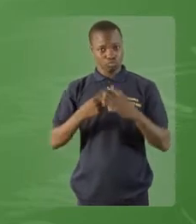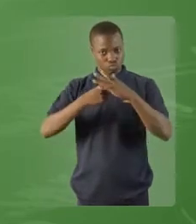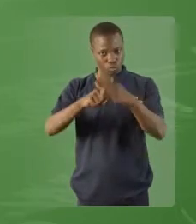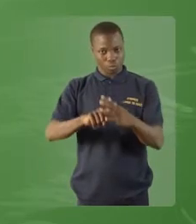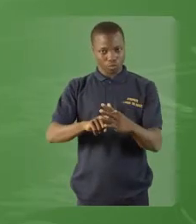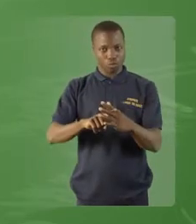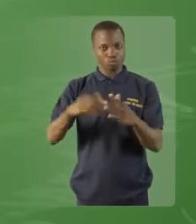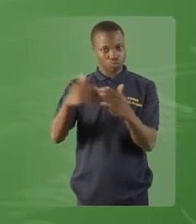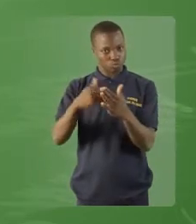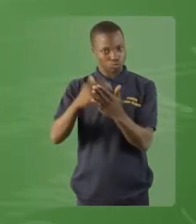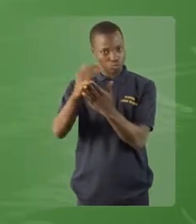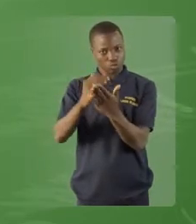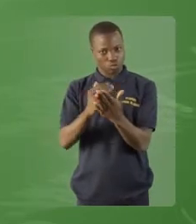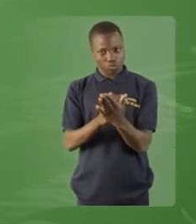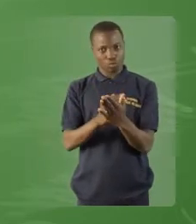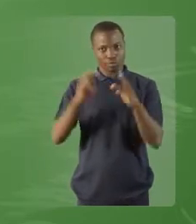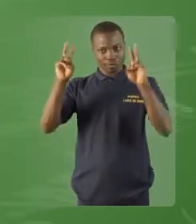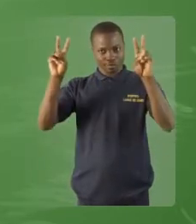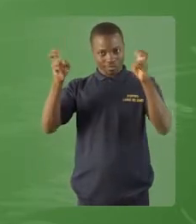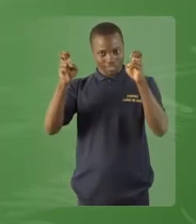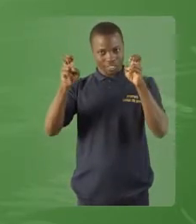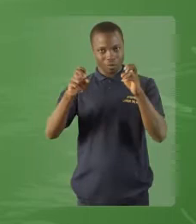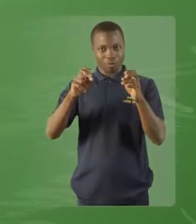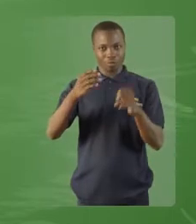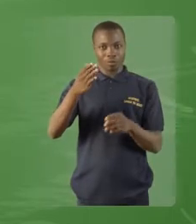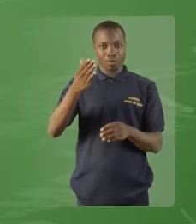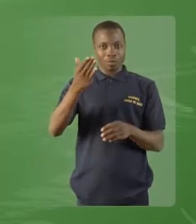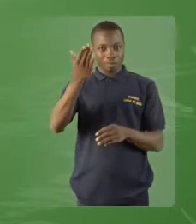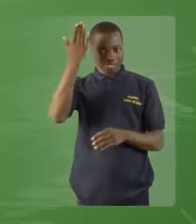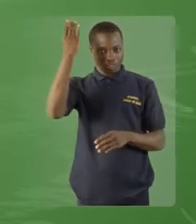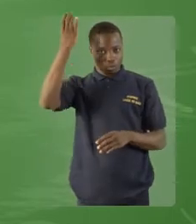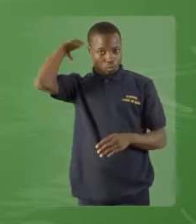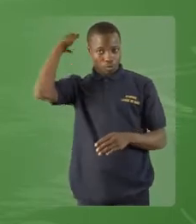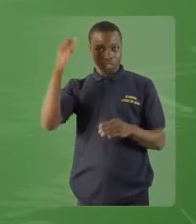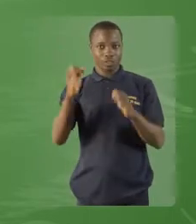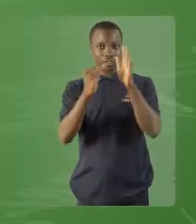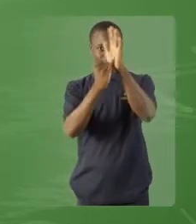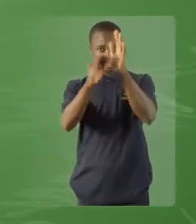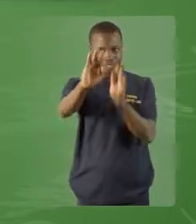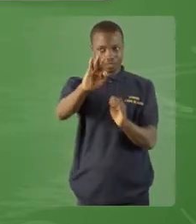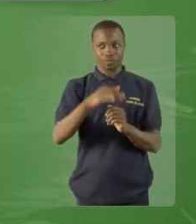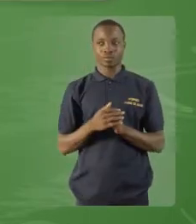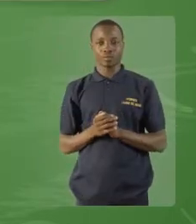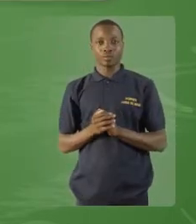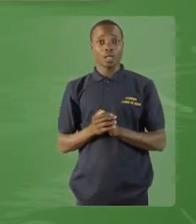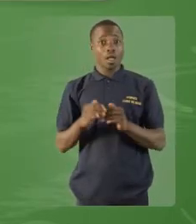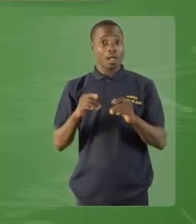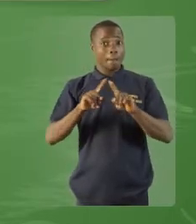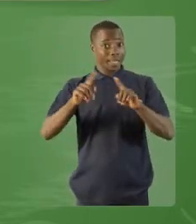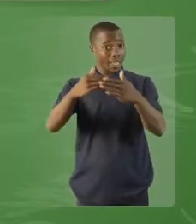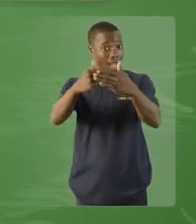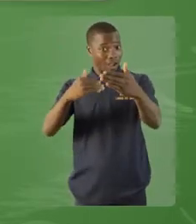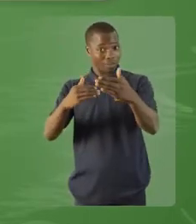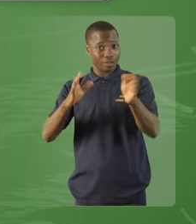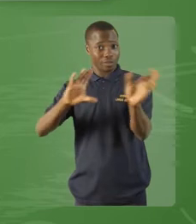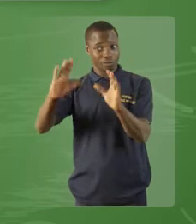partie portant sur la proposition indépendante et aujourd'hui, nous entamons la deuxième